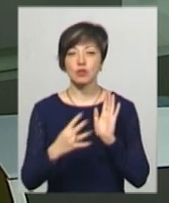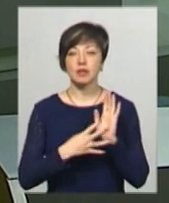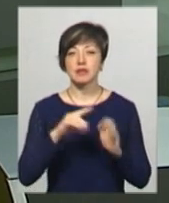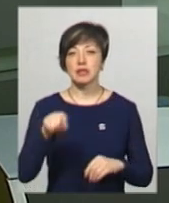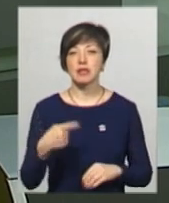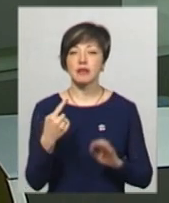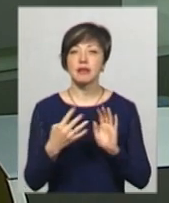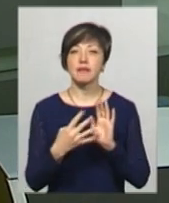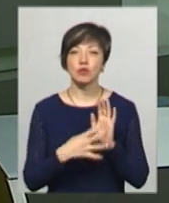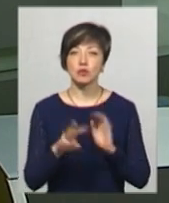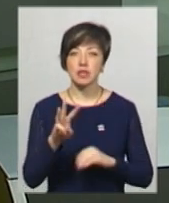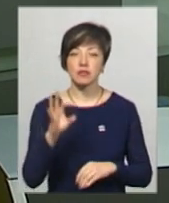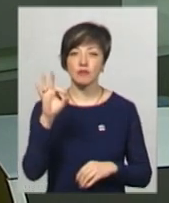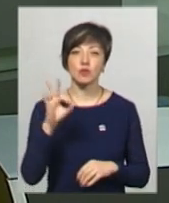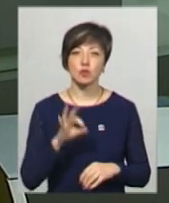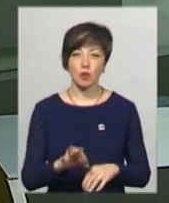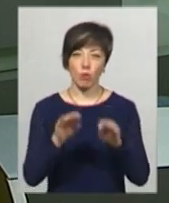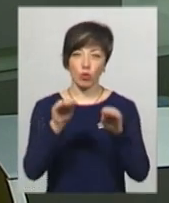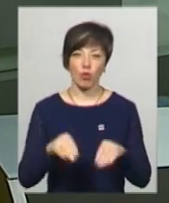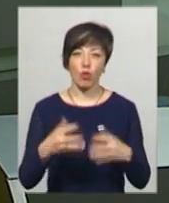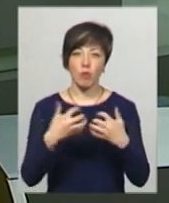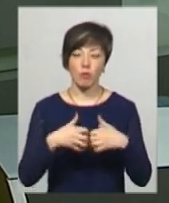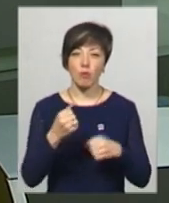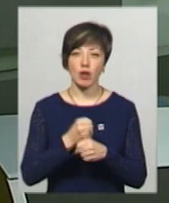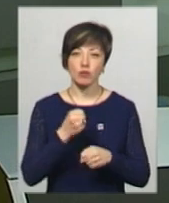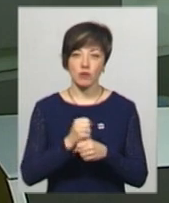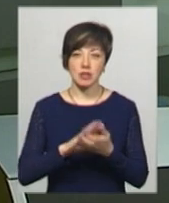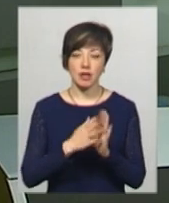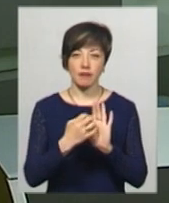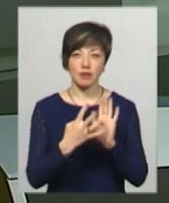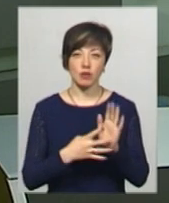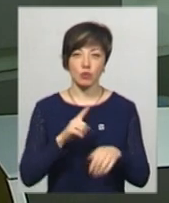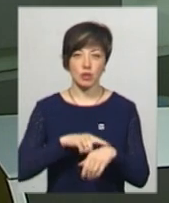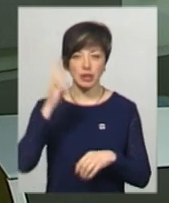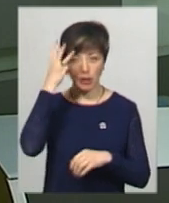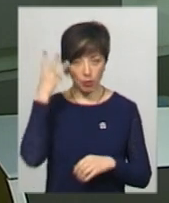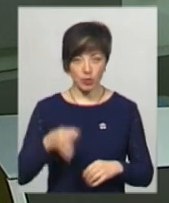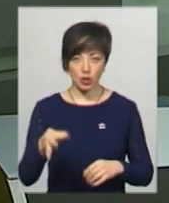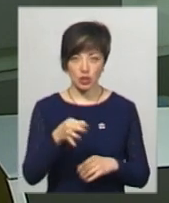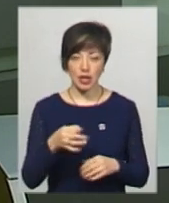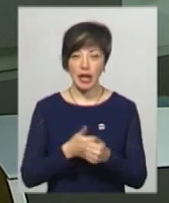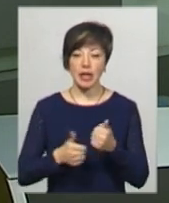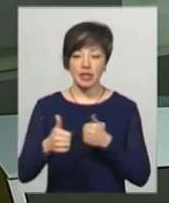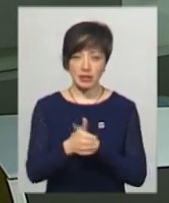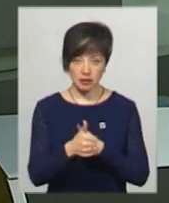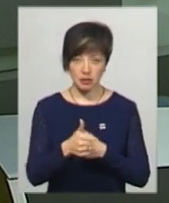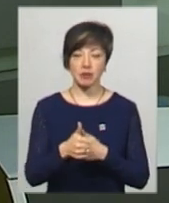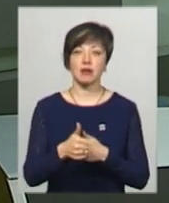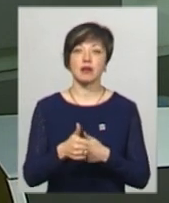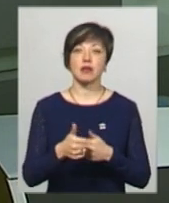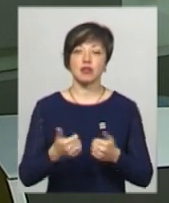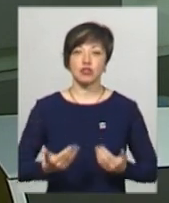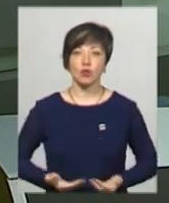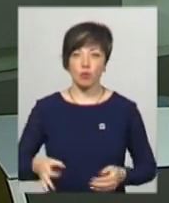99,93% протоколів опрацьовано станом на 19-ту годину на Хмельниччині. Лідер волевиявлення жителів